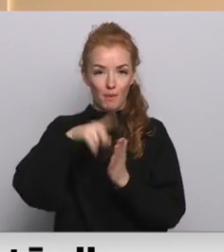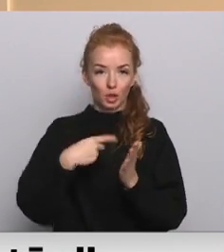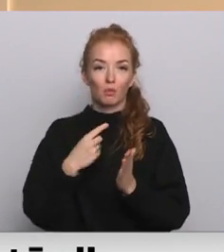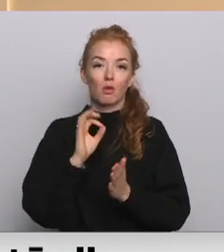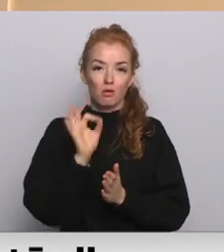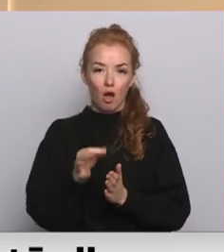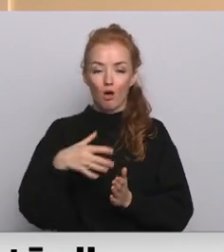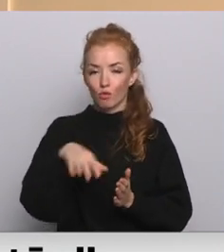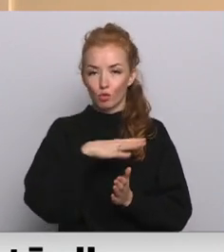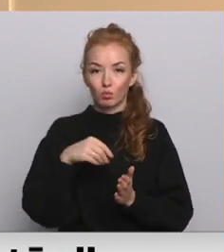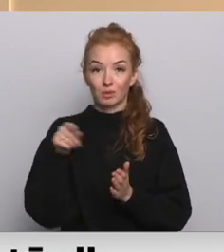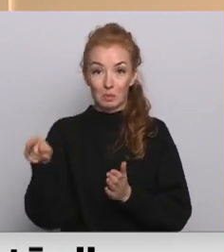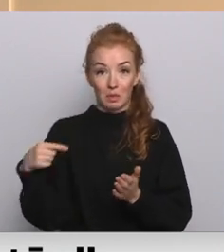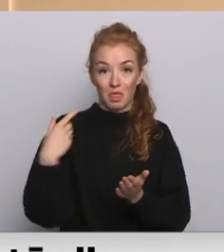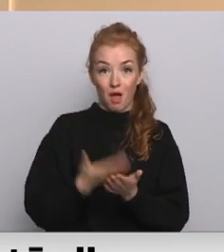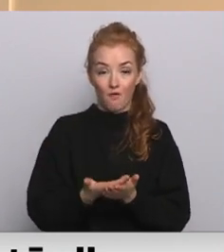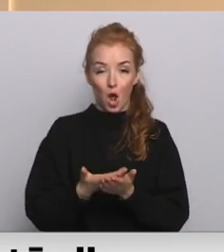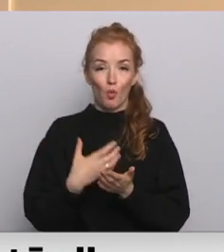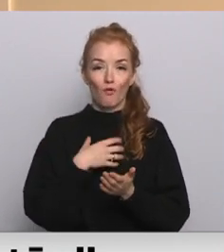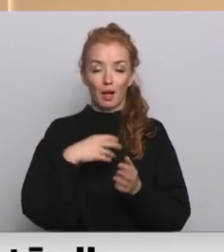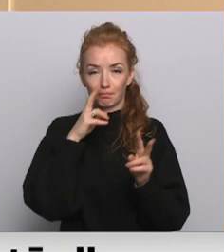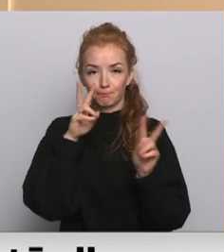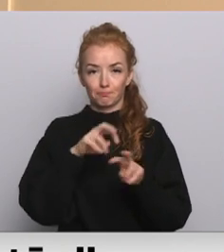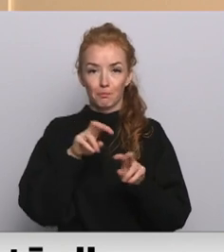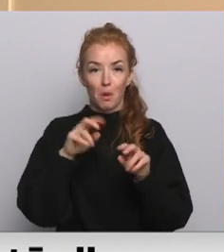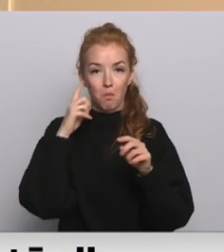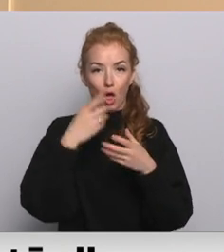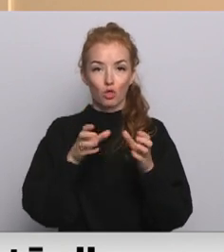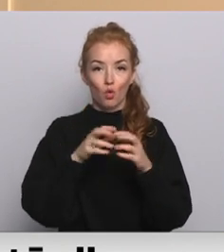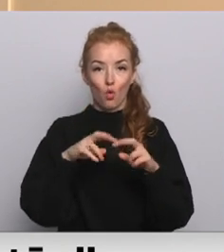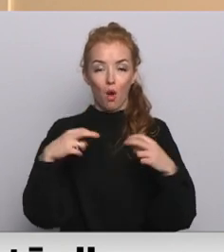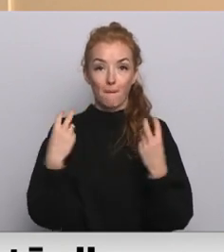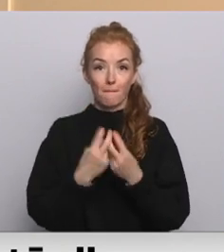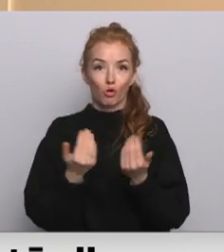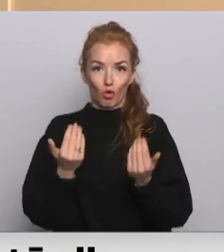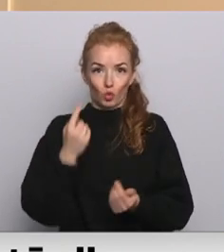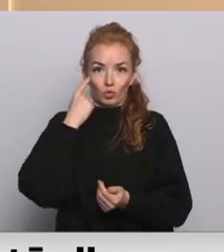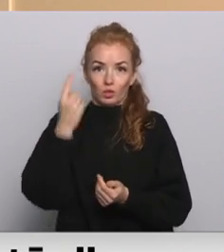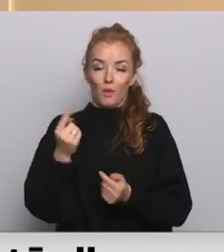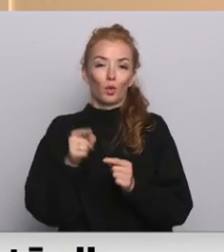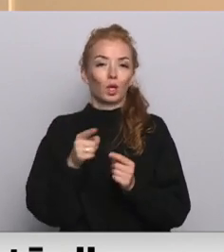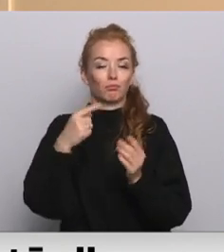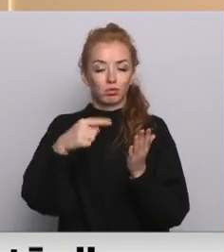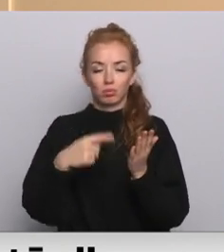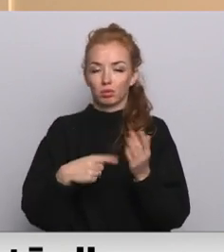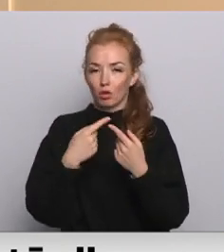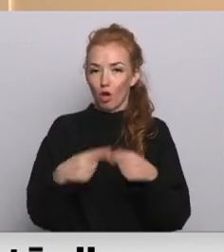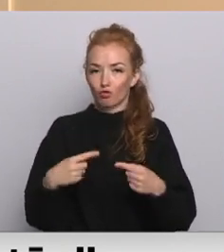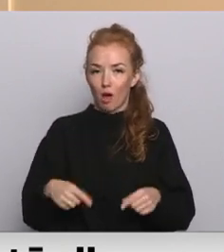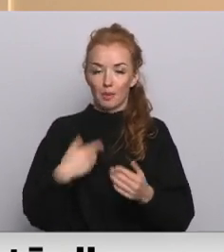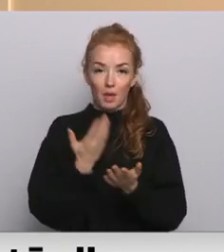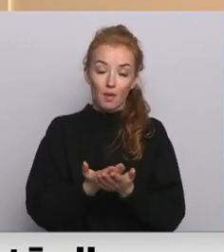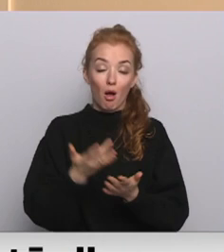jā, mums ir jāizskata šie piedāvājumi pa domas sēdē, jo mēs to saņēmām šeit sanāksmē, tur ir dažādi piedāvājumi, kaut kam